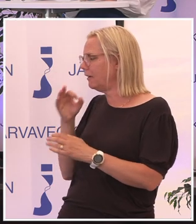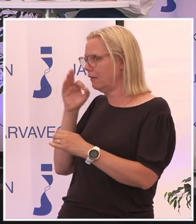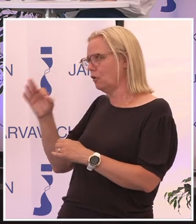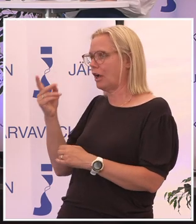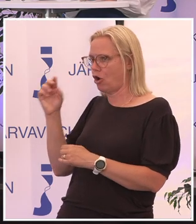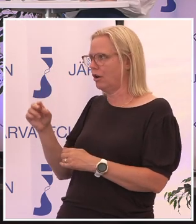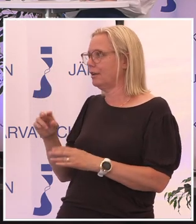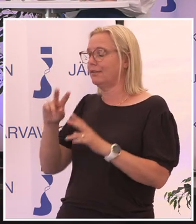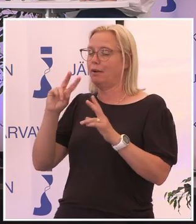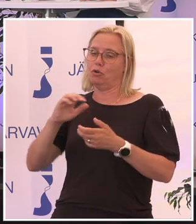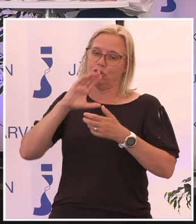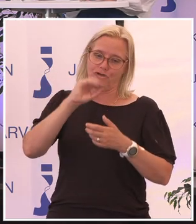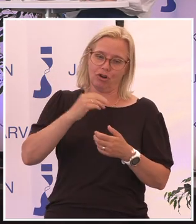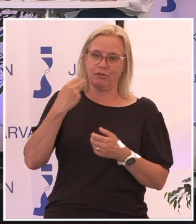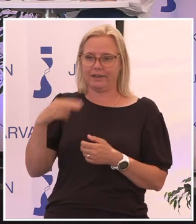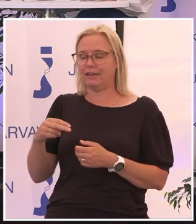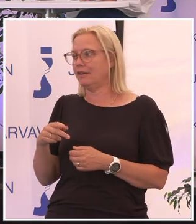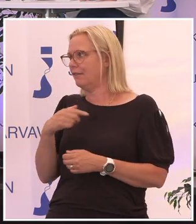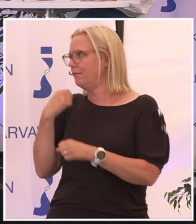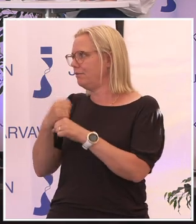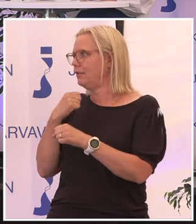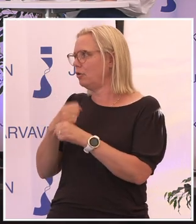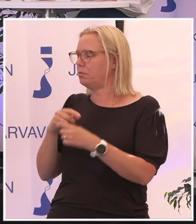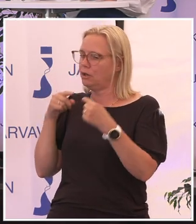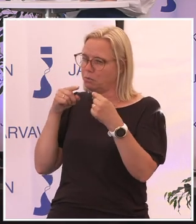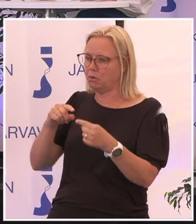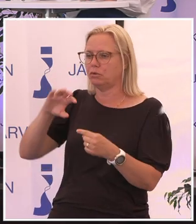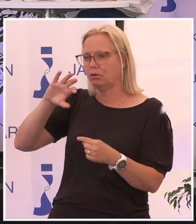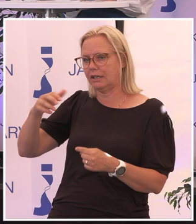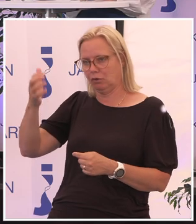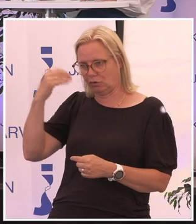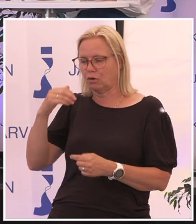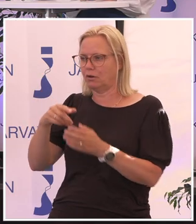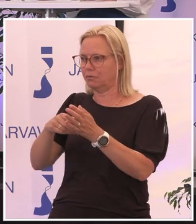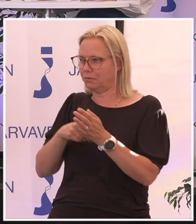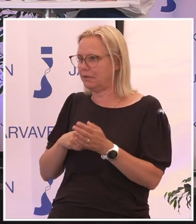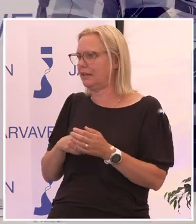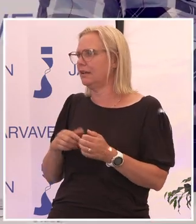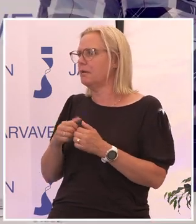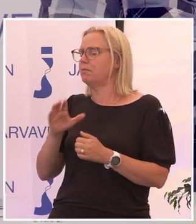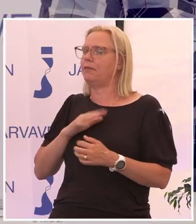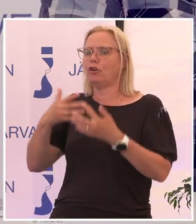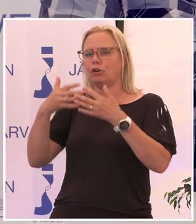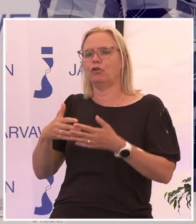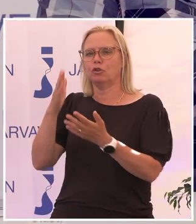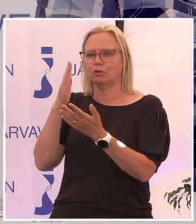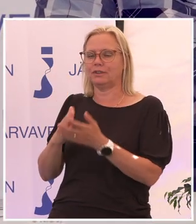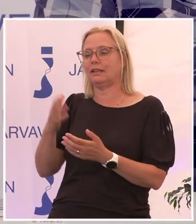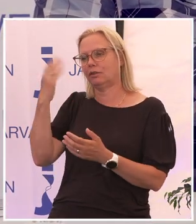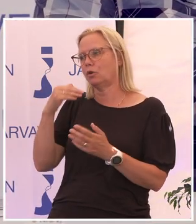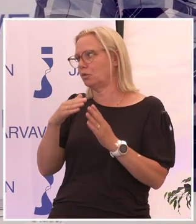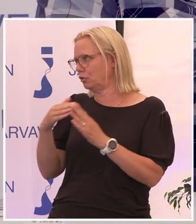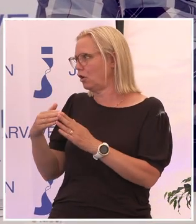Både ja och nej. Vi jobbar ju gentemot Region Stockholm framför allt. Men jag tänker att vi har ju Funktionsrätt Stockholms stad som är